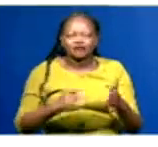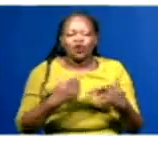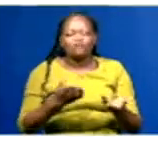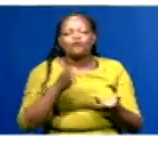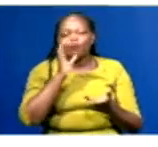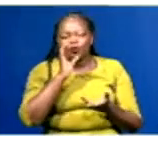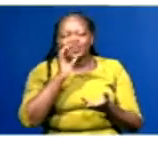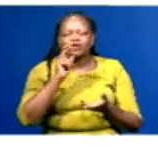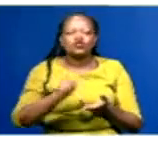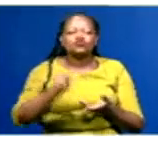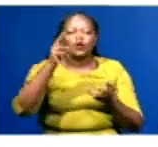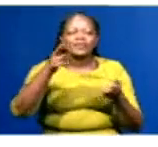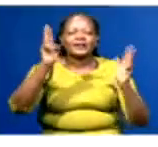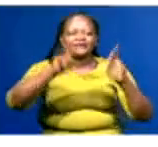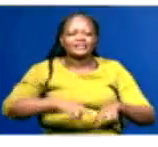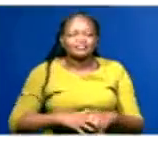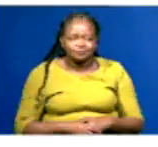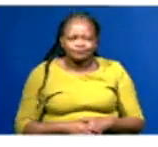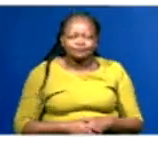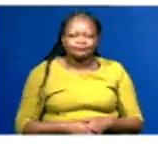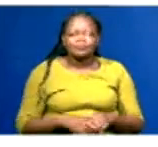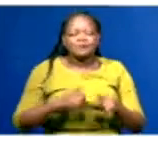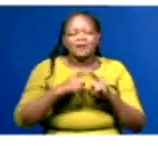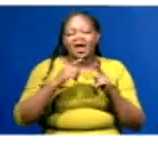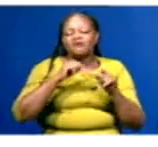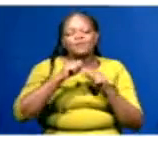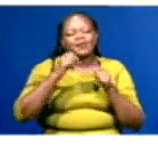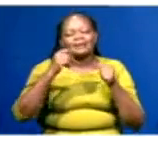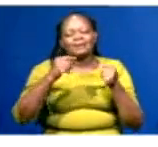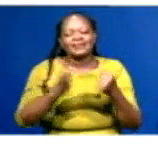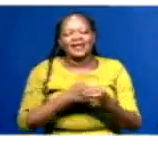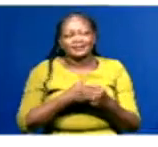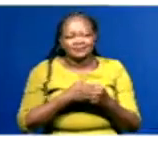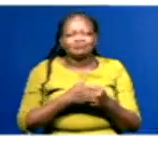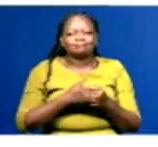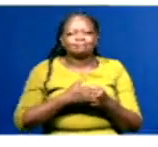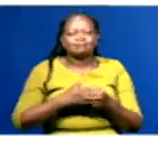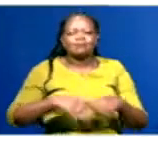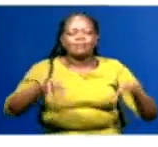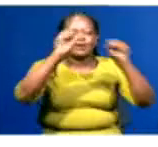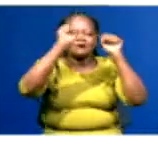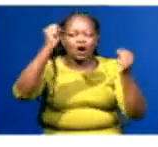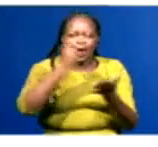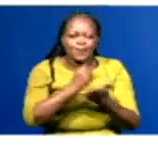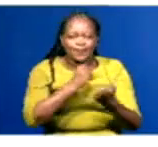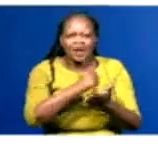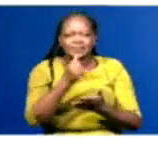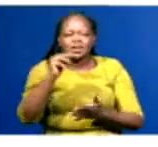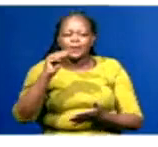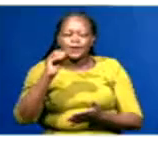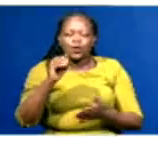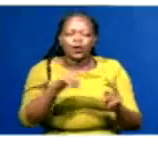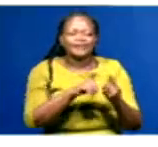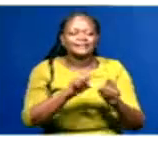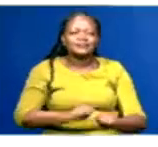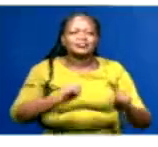ya kaskazini mwabonde laufa, japo kwa kipindi cha miyazitisa. Rais piamemtewa Emilio Mugo, kama mnyakiti